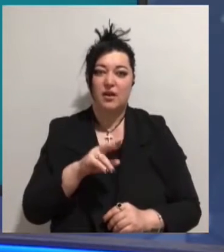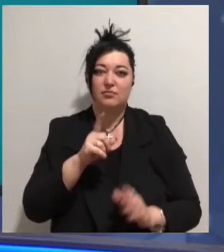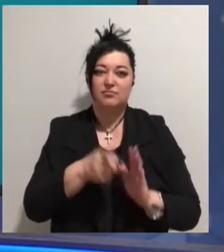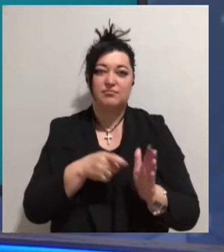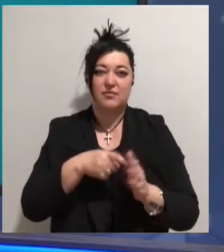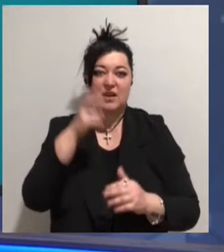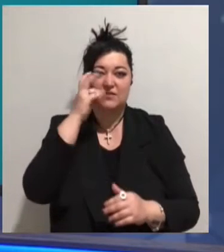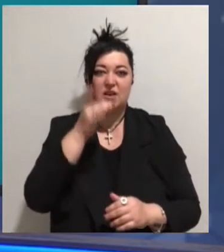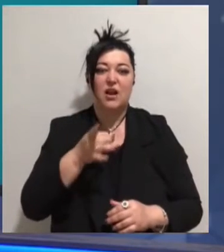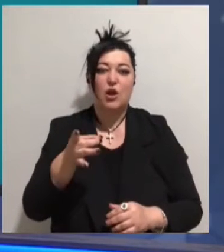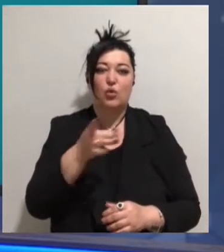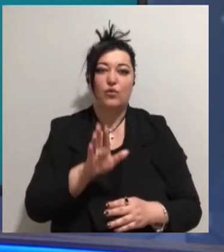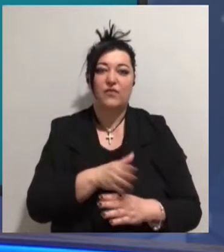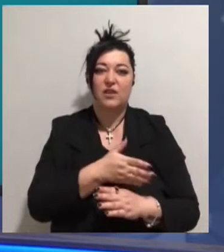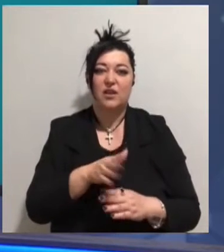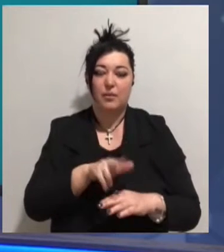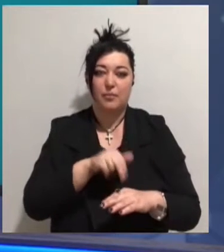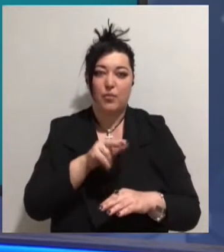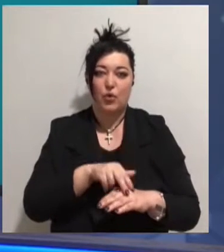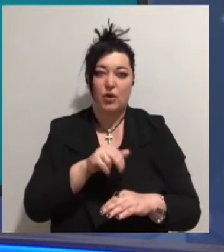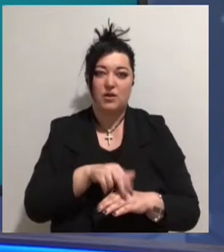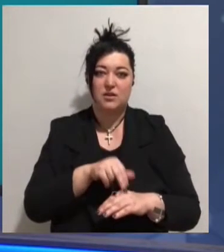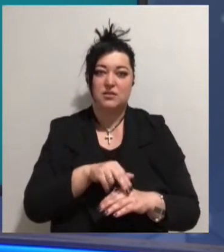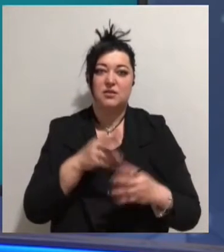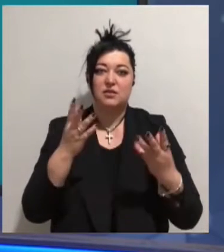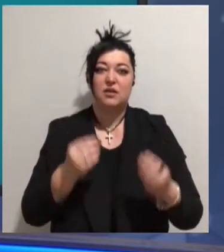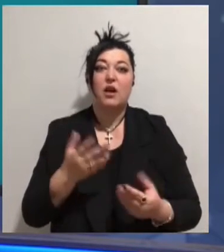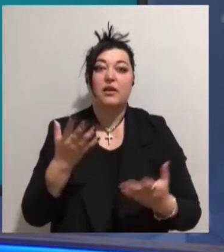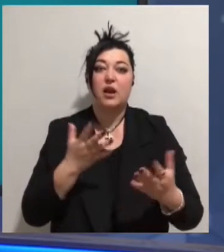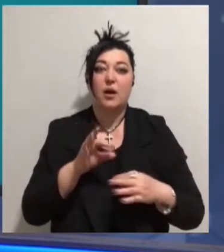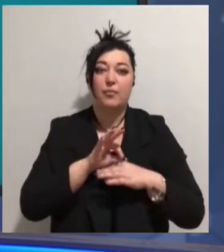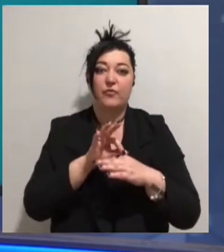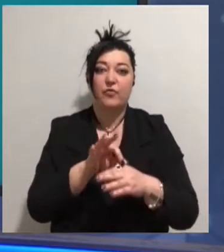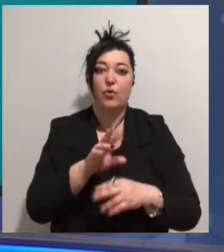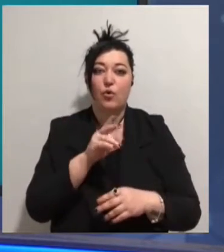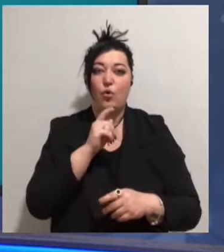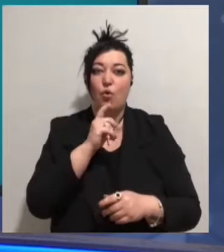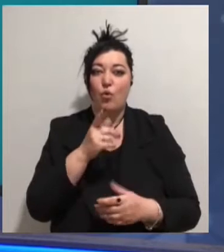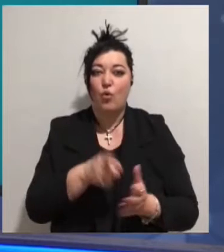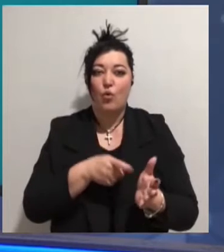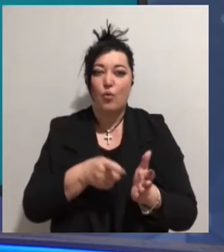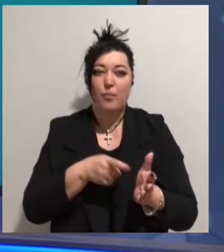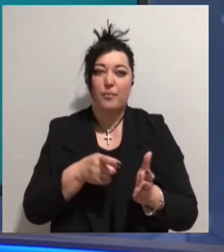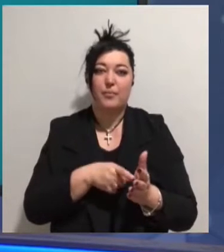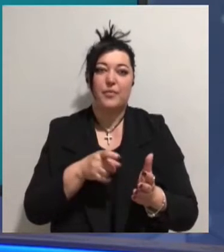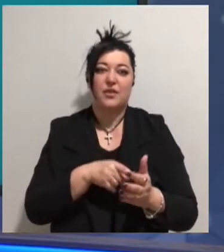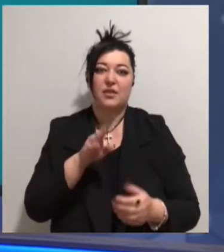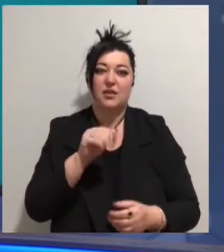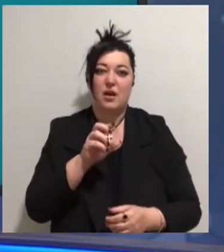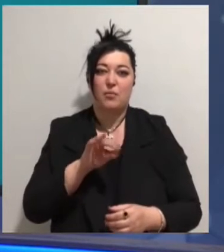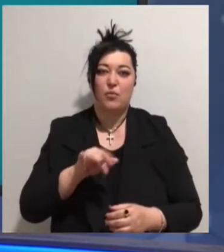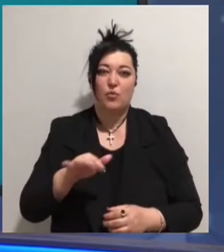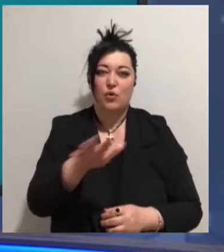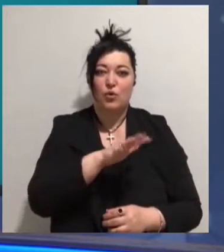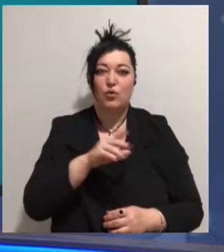відділу поліції Анастасію Позняк, яка проводила огляд приміщення після загоряння табору. Тоді слідчі